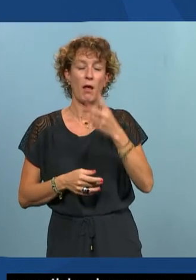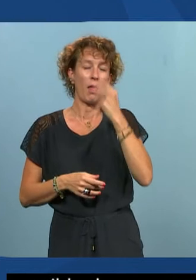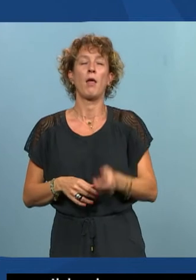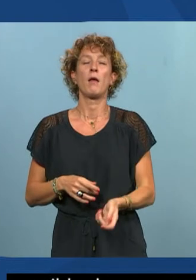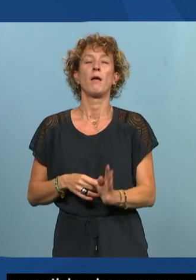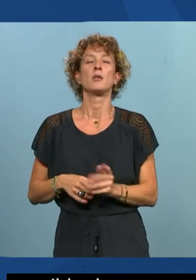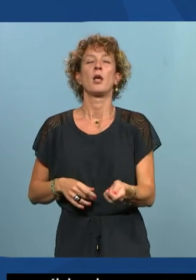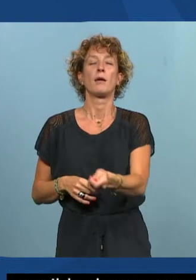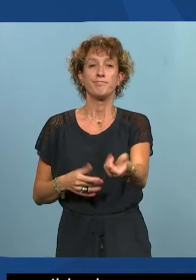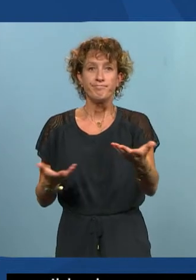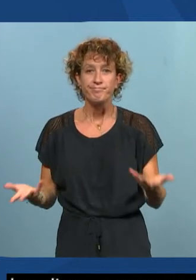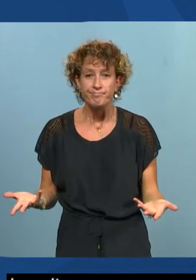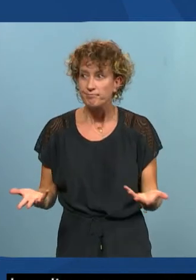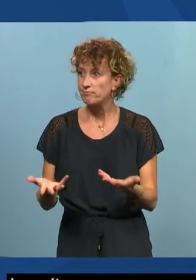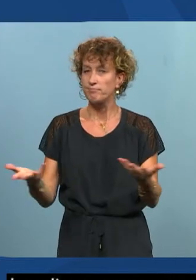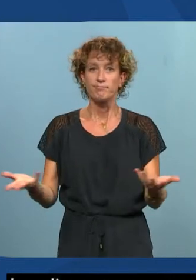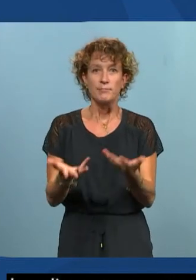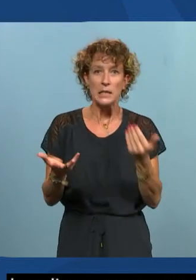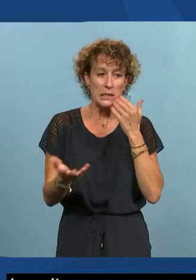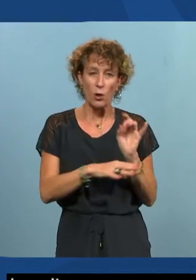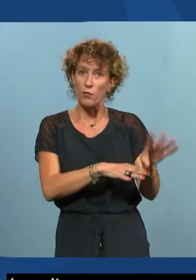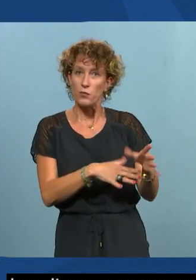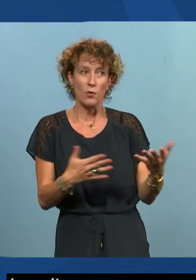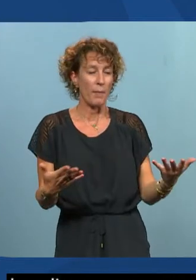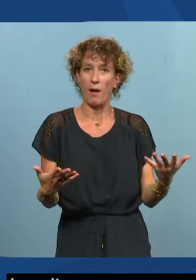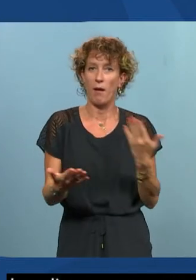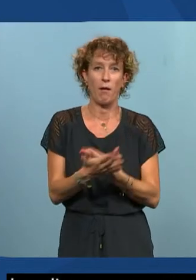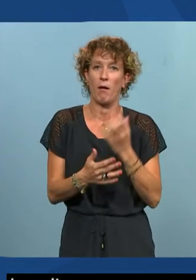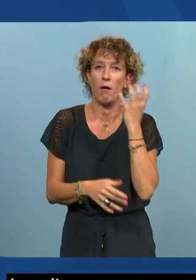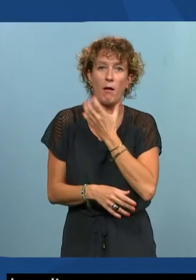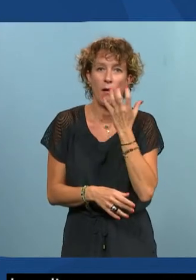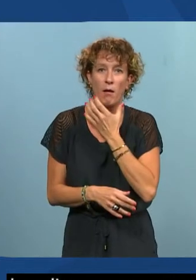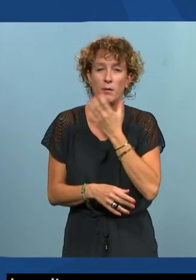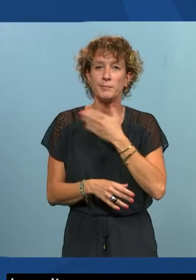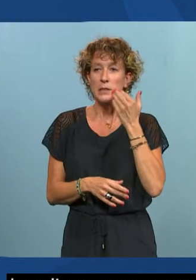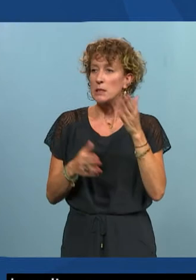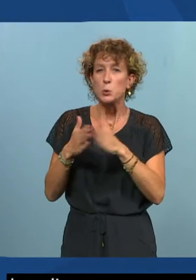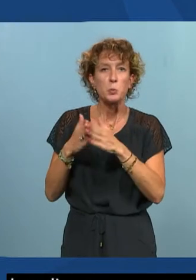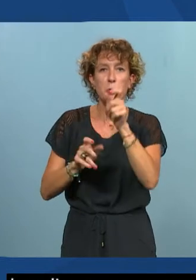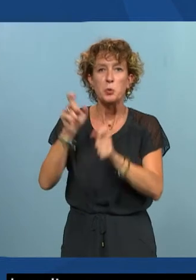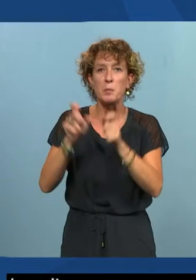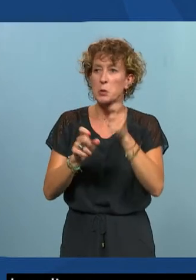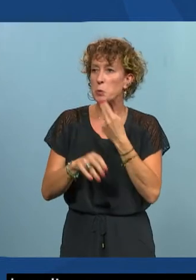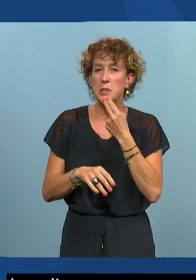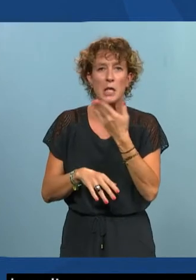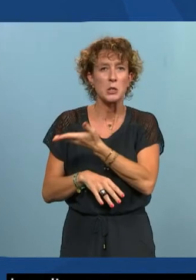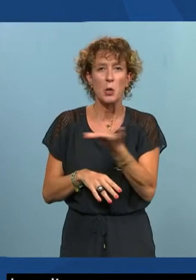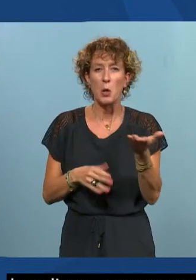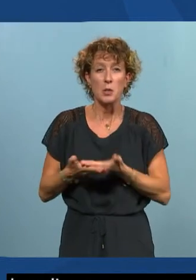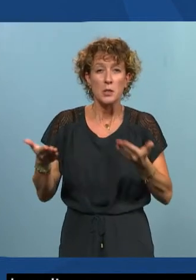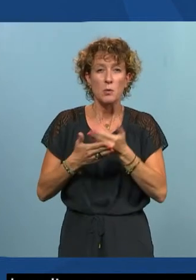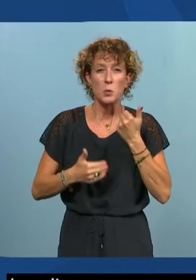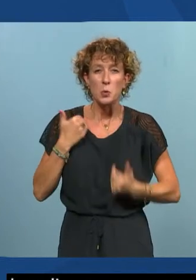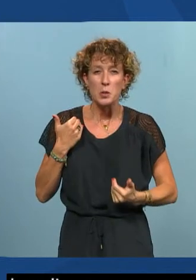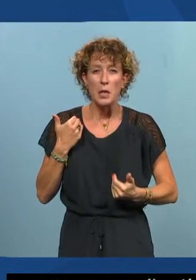véhicule le service et l'expérience utilisateur elle est catastrophique et globalement si on demande à des utilisateurs en situation de handicap ce qu'ils vont penser